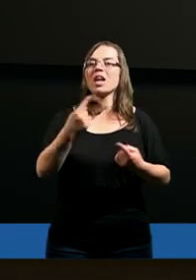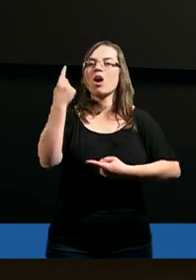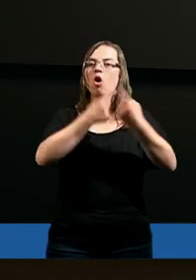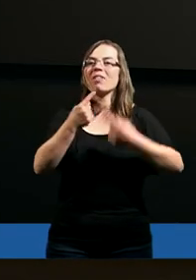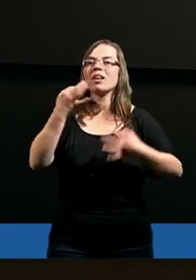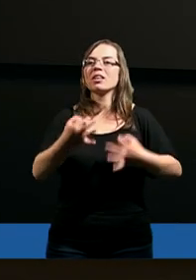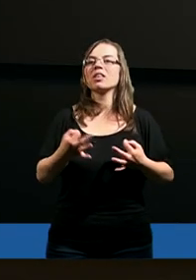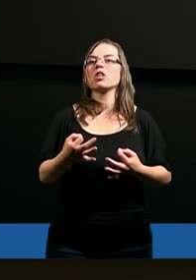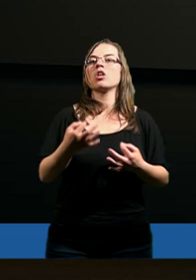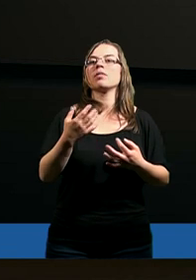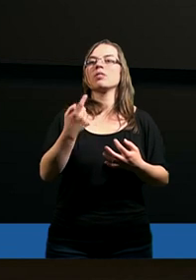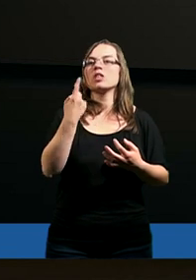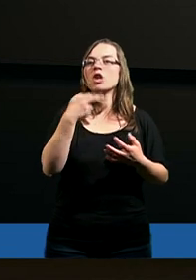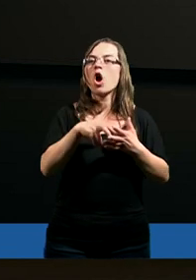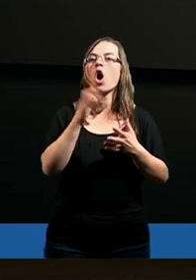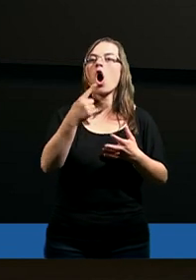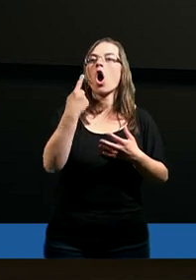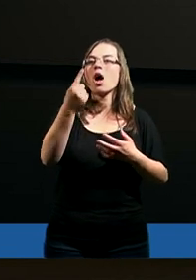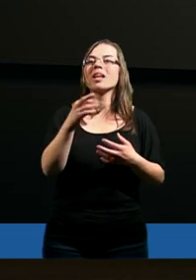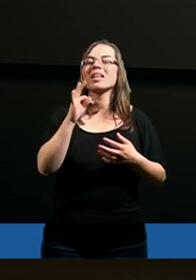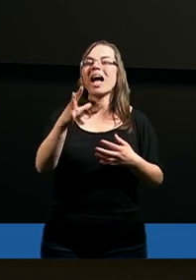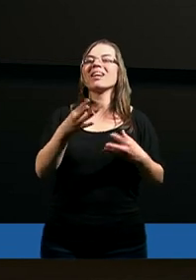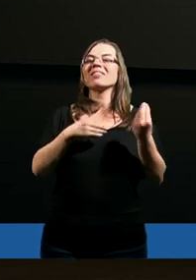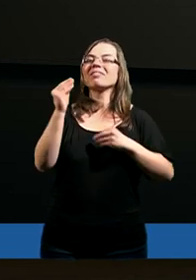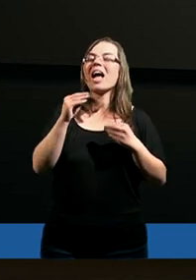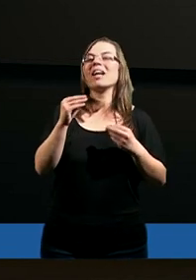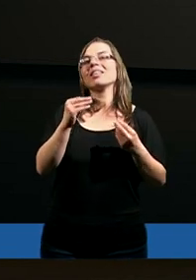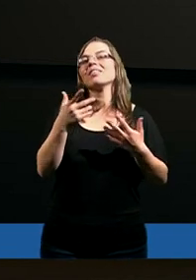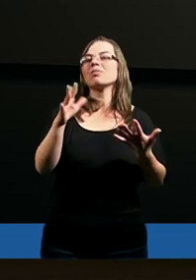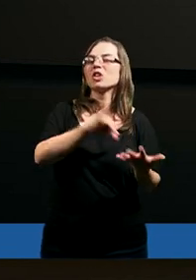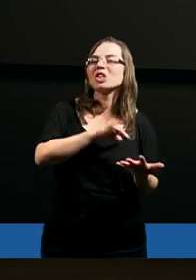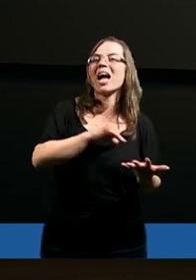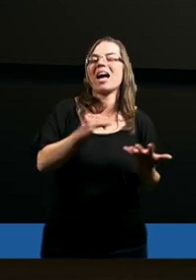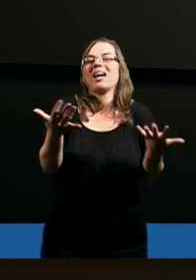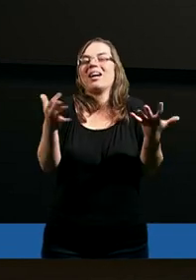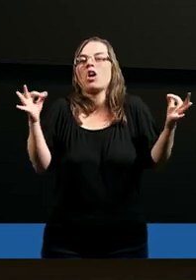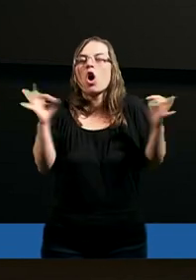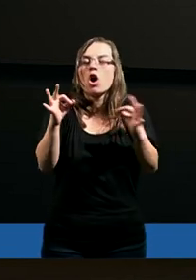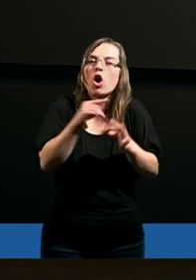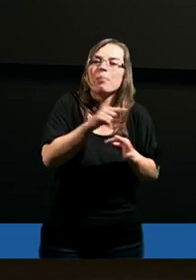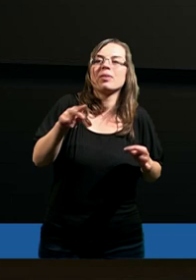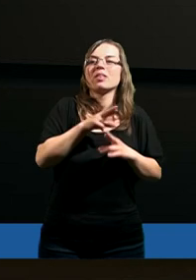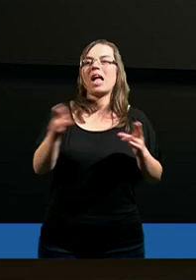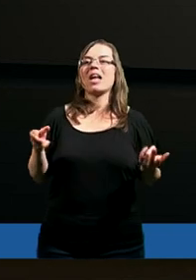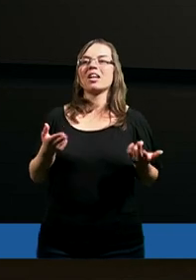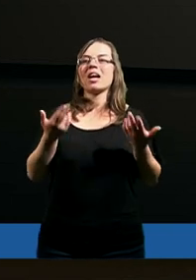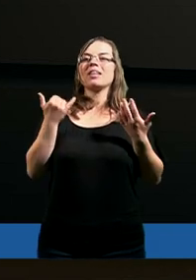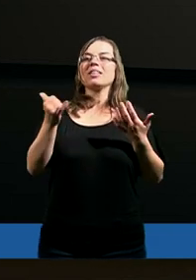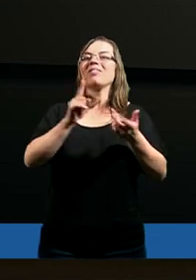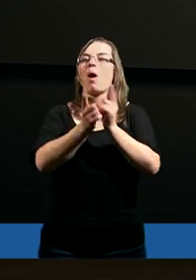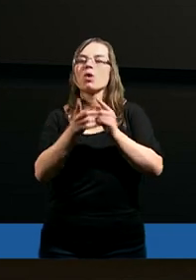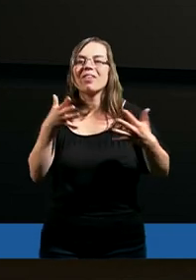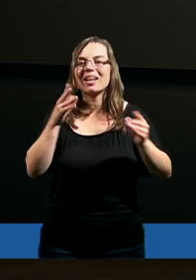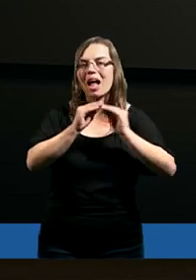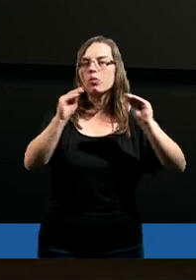Dzisiejsze rozważanie dużo mówi o takich jawnych grzechach, pochwalanych, akceptowanych przez tych